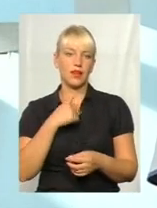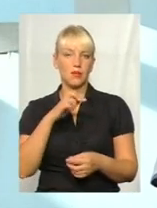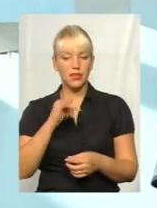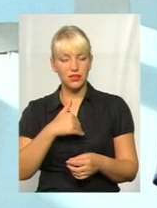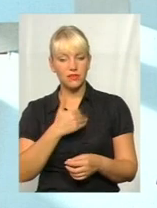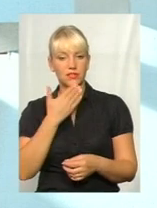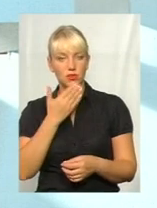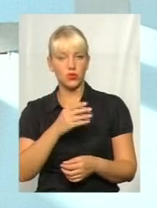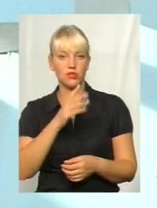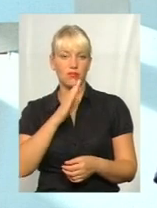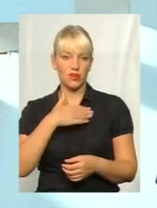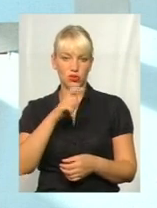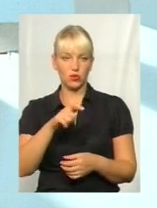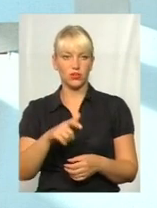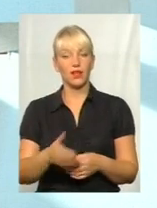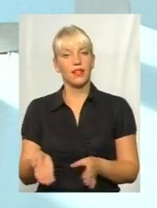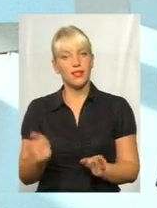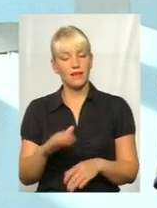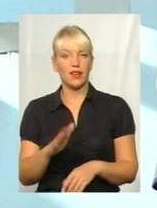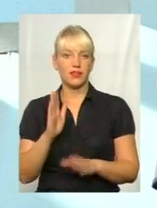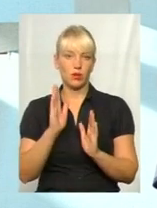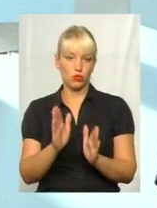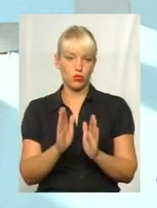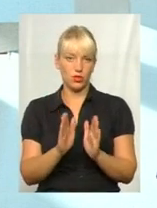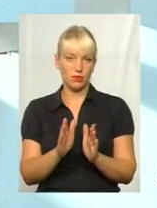мешканців, якщо давайте будемо дійсно,